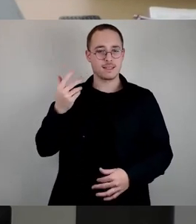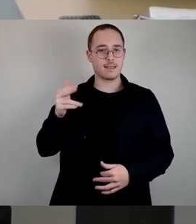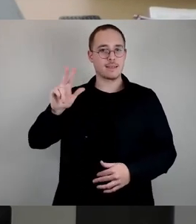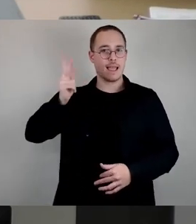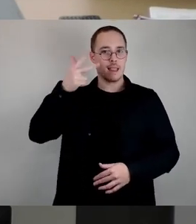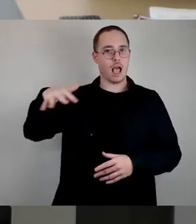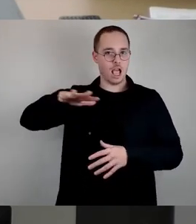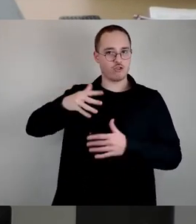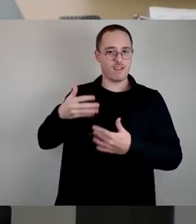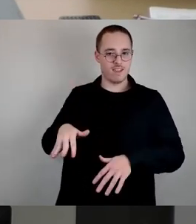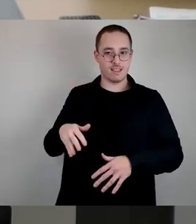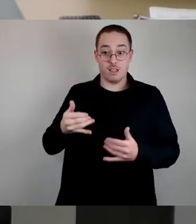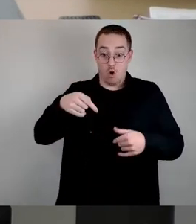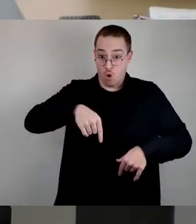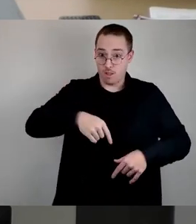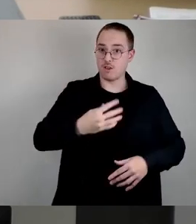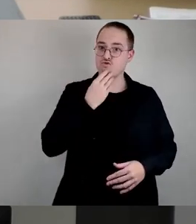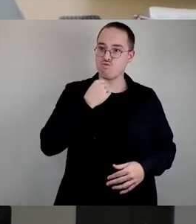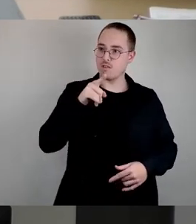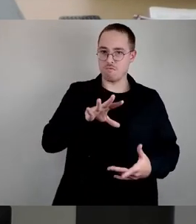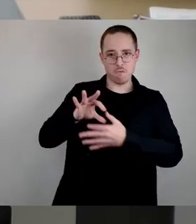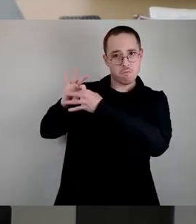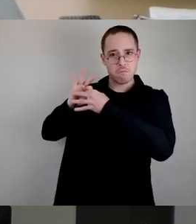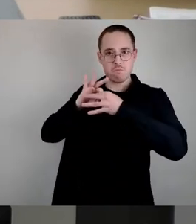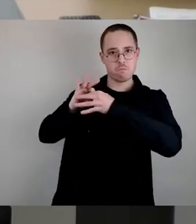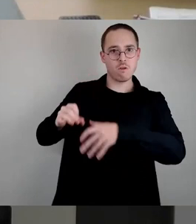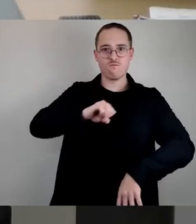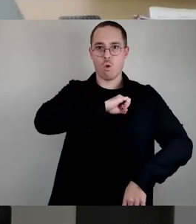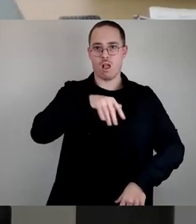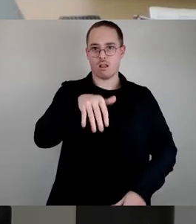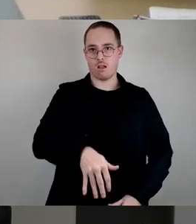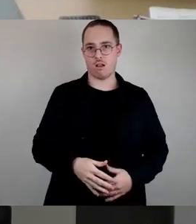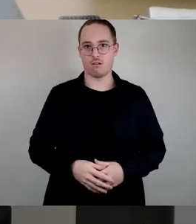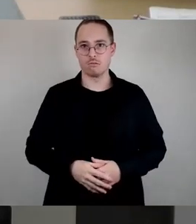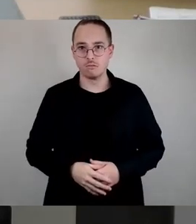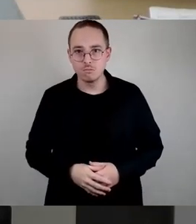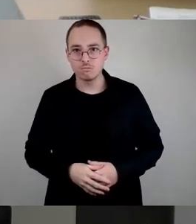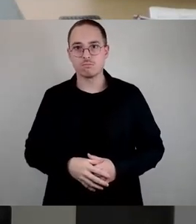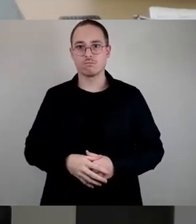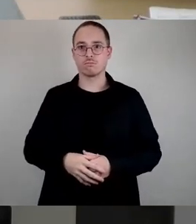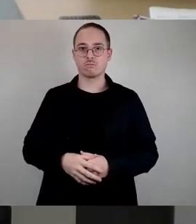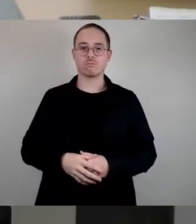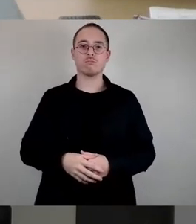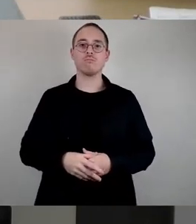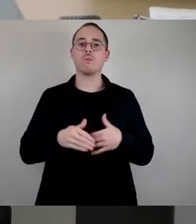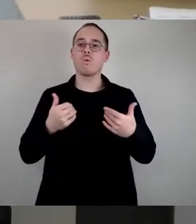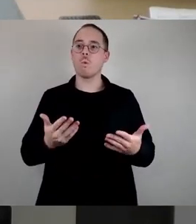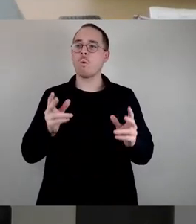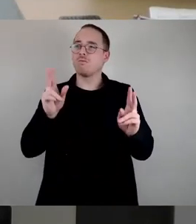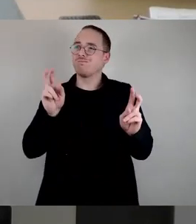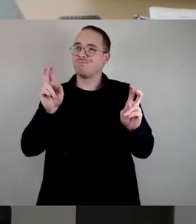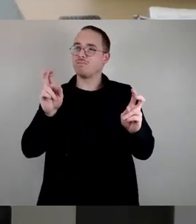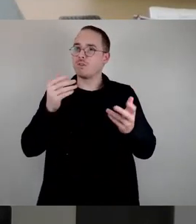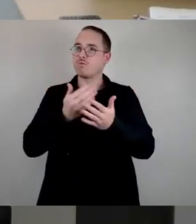der Beantwortung dieser Frage zumindest unentschlossen. Hier schimmert also die berühmt-berüchtigte Schlussstrichdebatte durch,